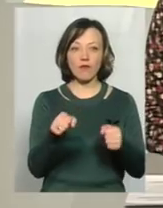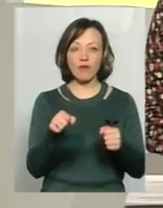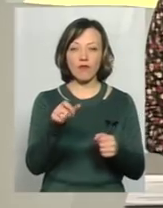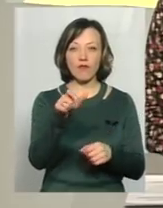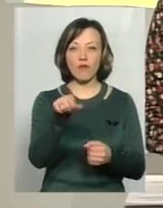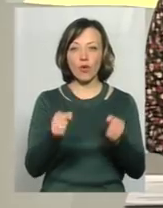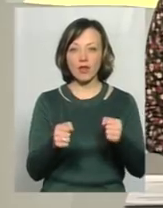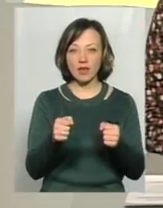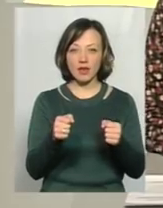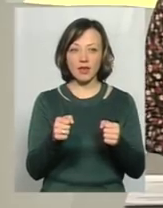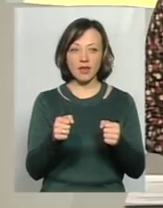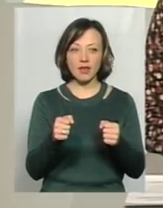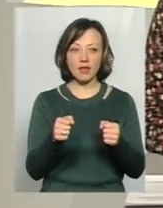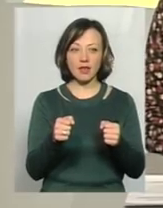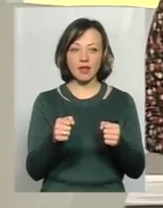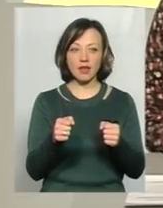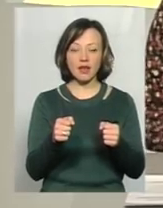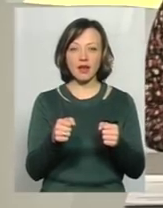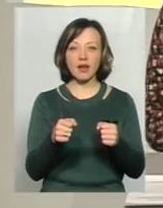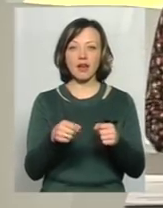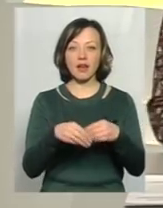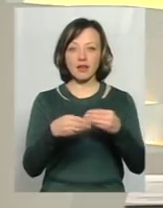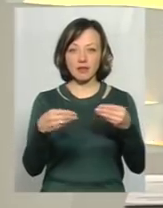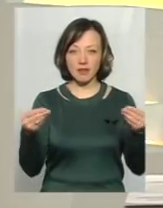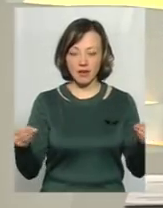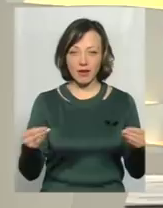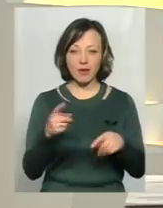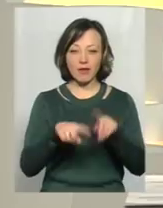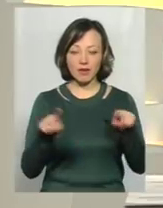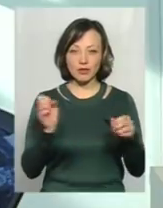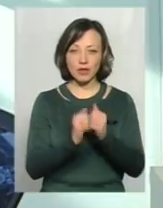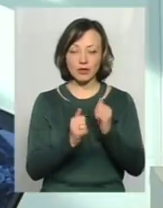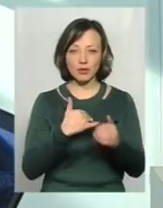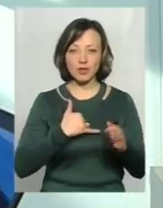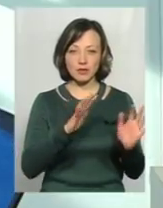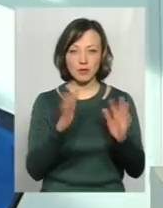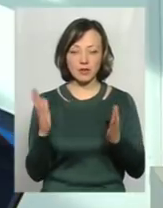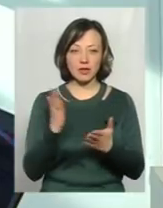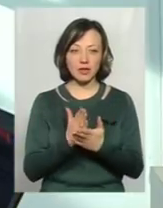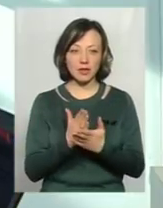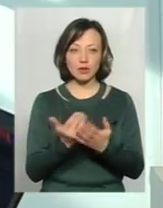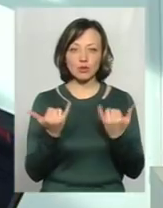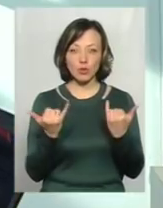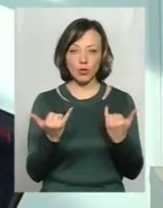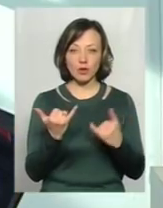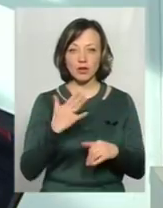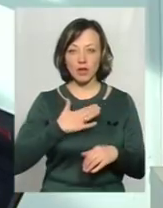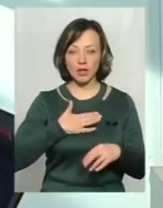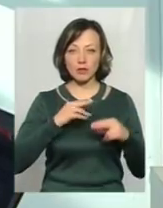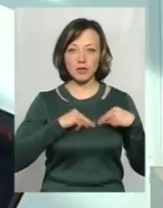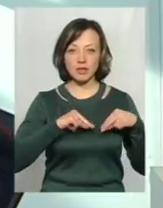вийшла безпека, квитків ніхто більше не дає. Я вам скажу, що не поодинокі в нас випадки трапляються. Буквально сьогодні один з наших